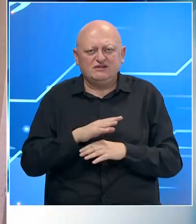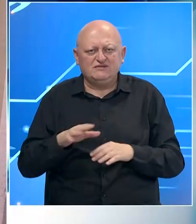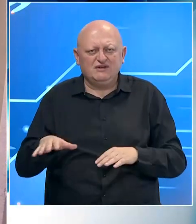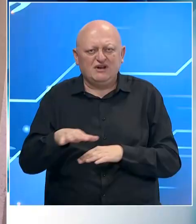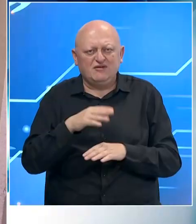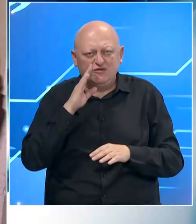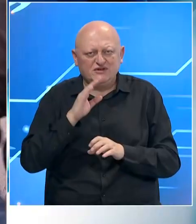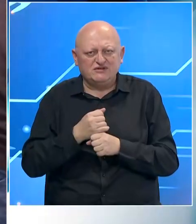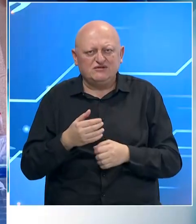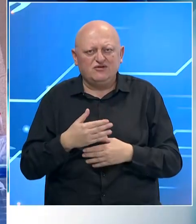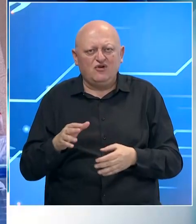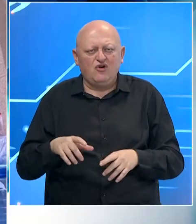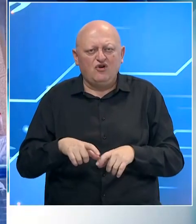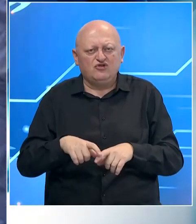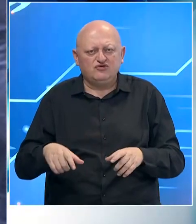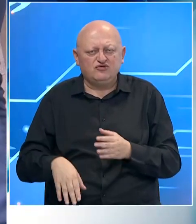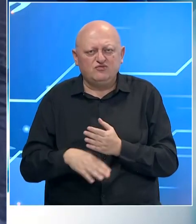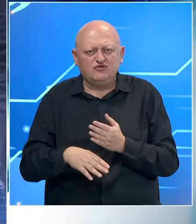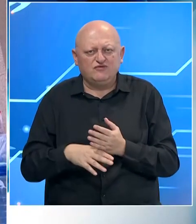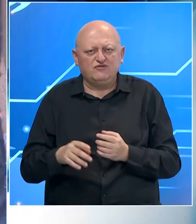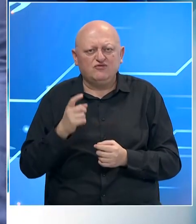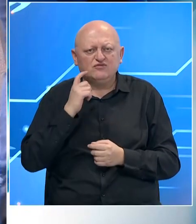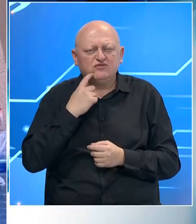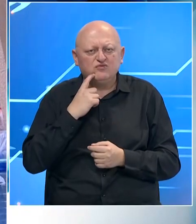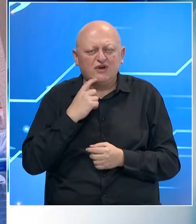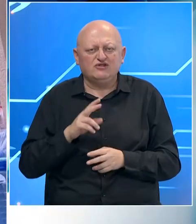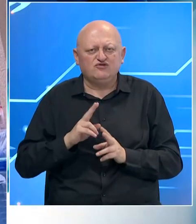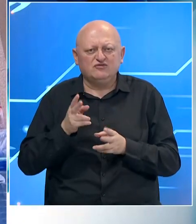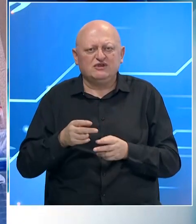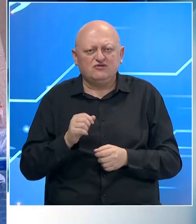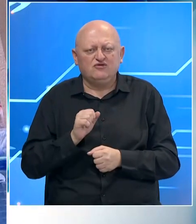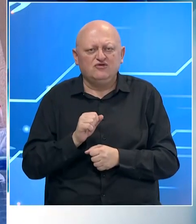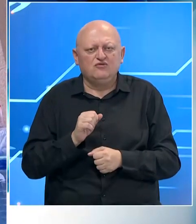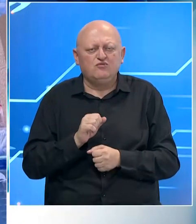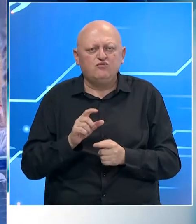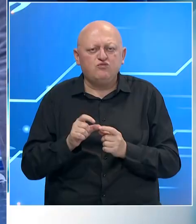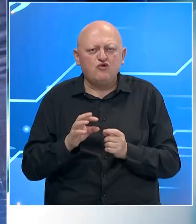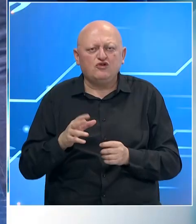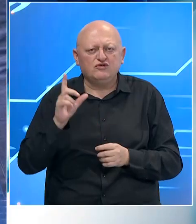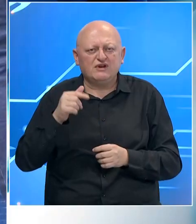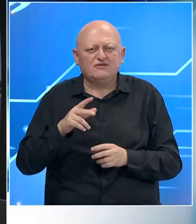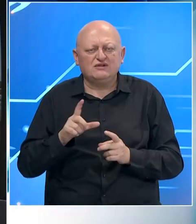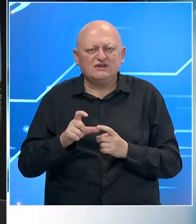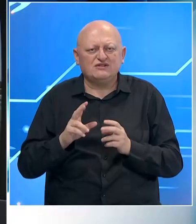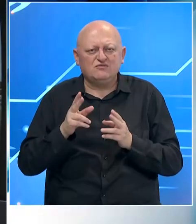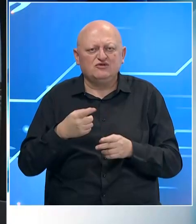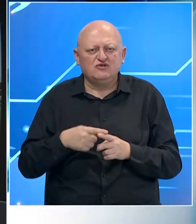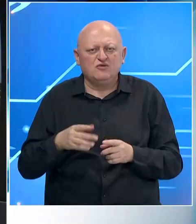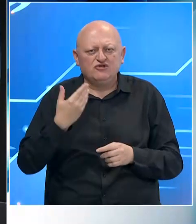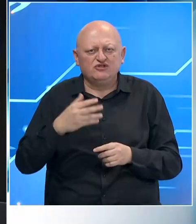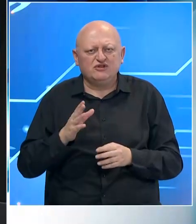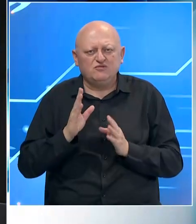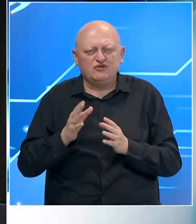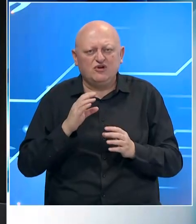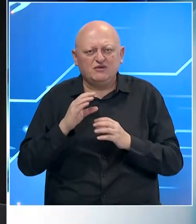dolaze iz svih krajeva Bosne i Hercegovine. Otvoreni su punktovi za pomoć u Bihaću, Mostaru, Bugojnu, Travniku i Sanskomostu. Zbog